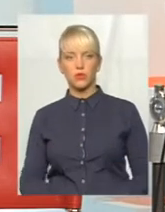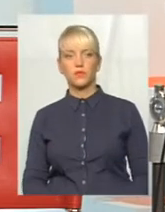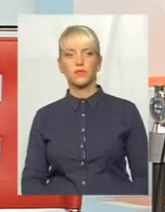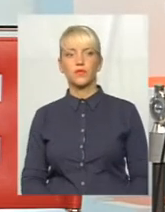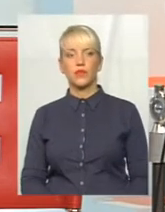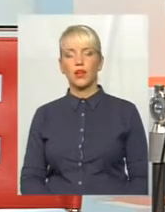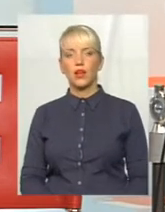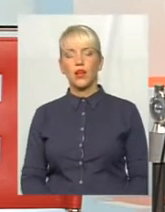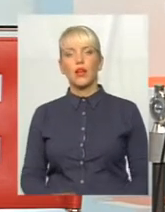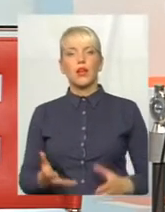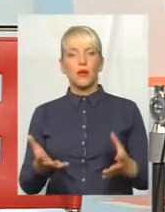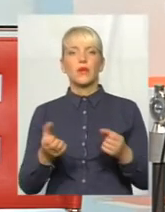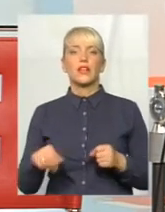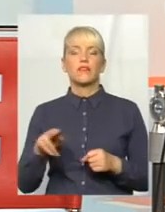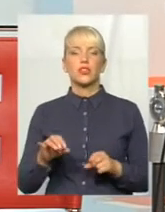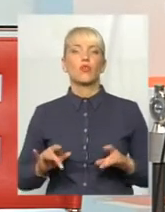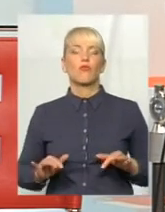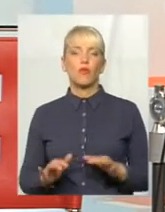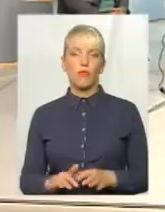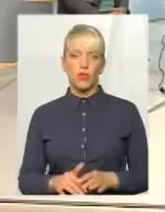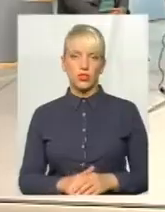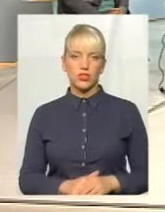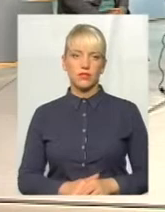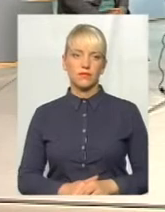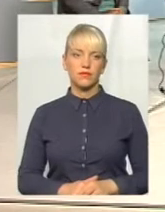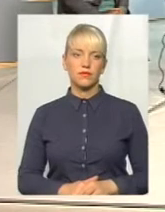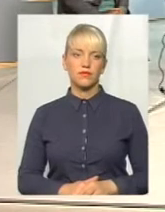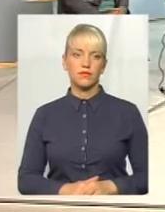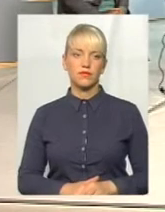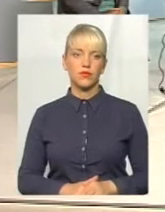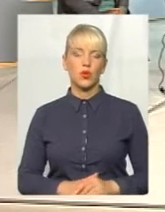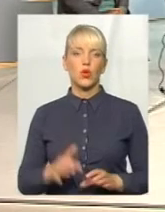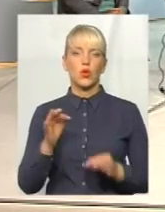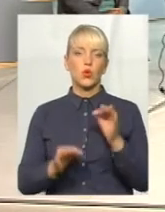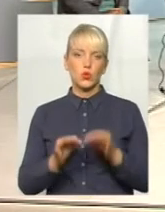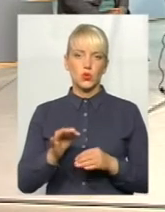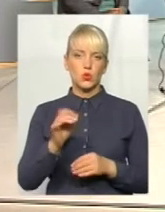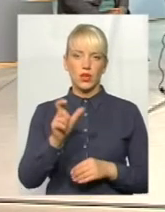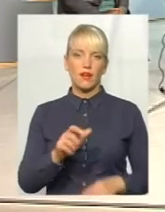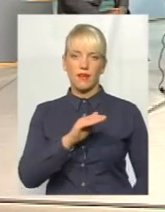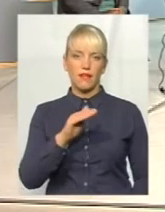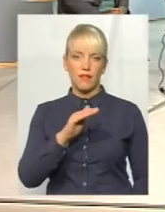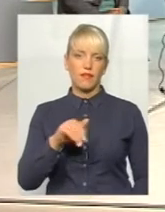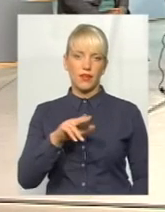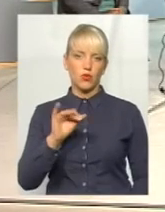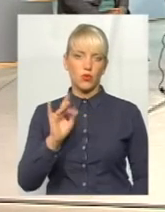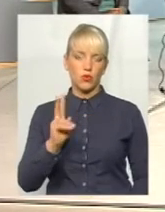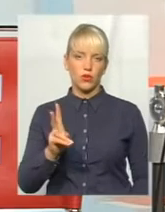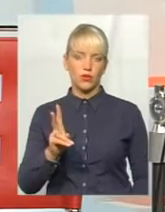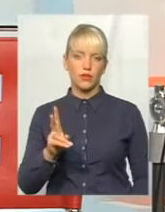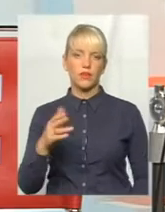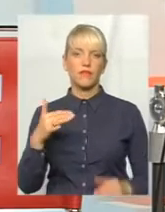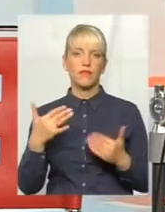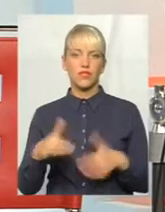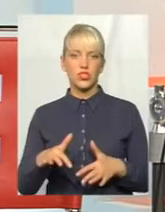Прийнявши до провадження, суддя Федорук вже